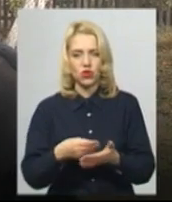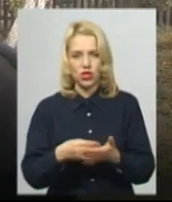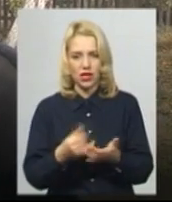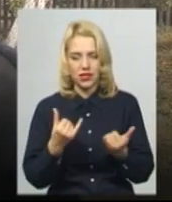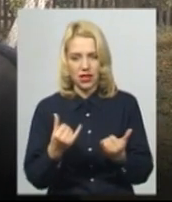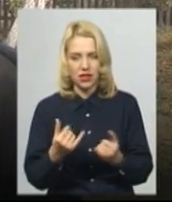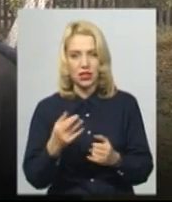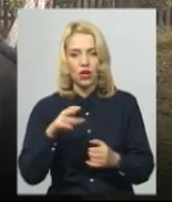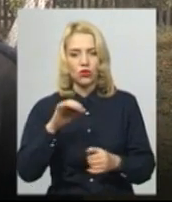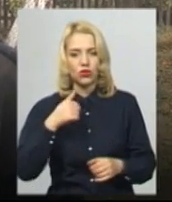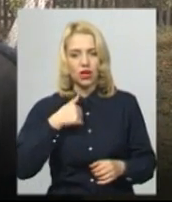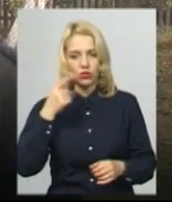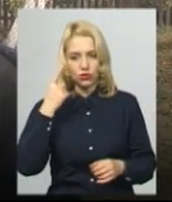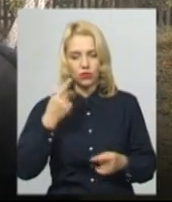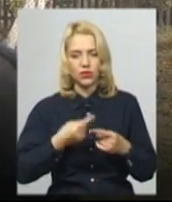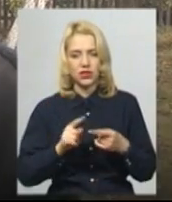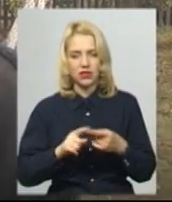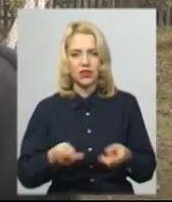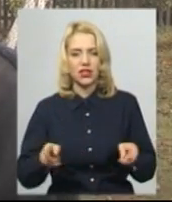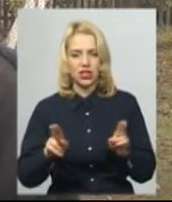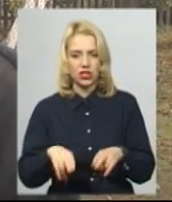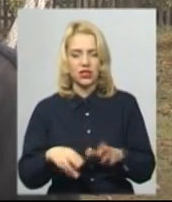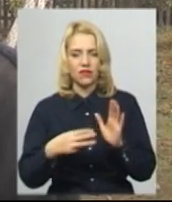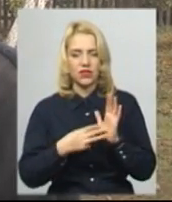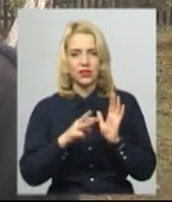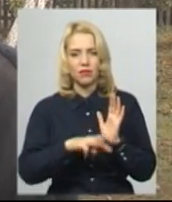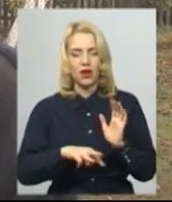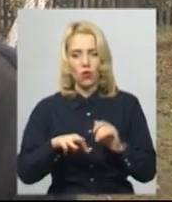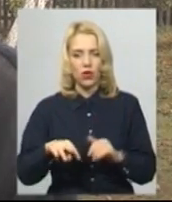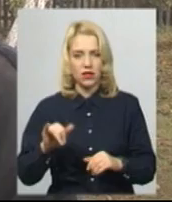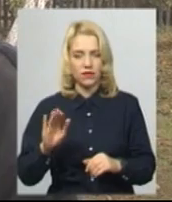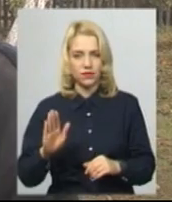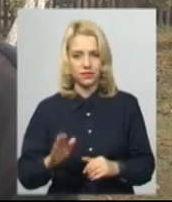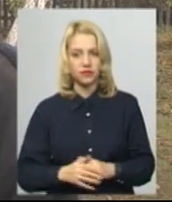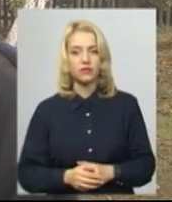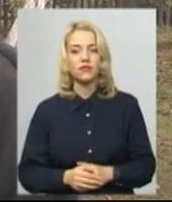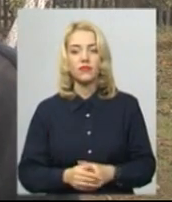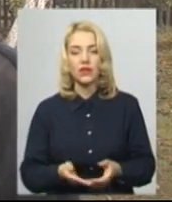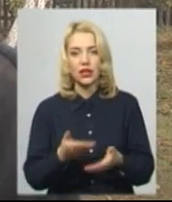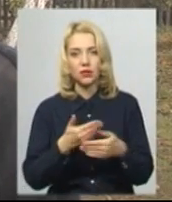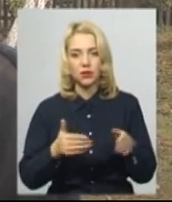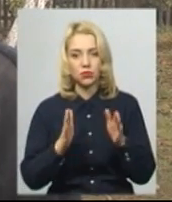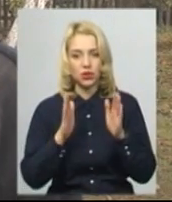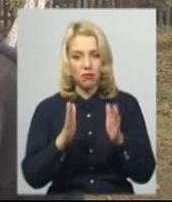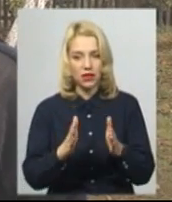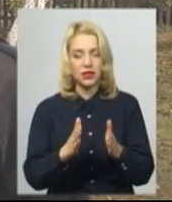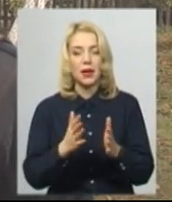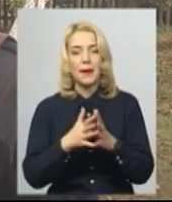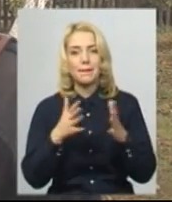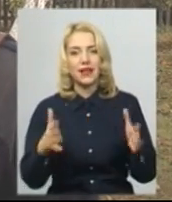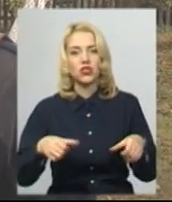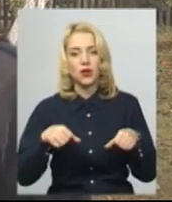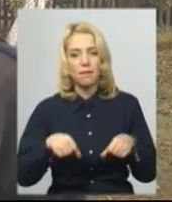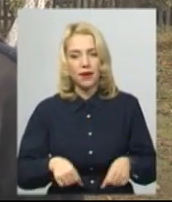то я так думаю, що в нас таки і останеться 8 мільйонів. Ми будемо мати більше прав